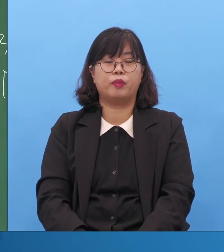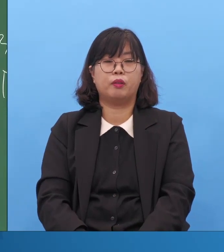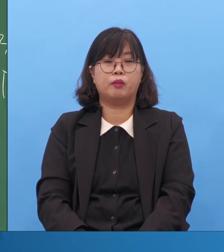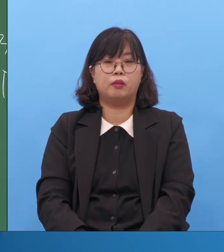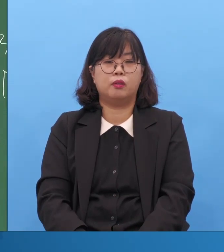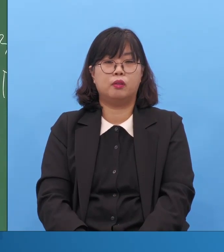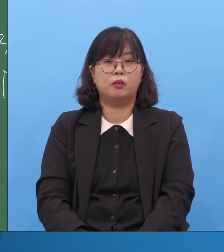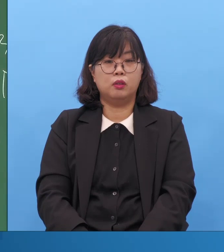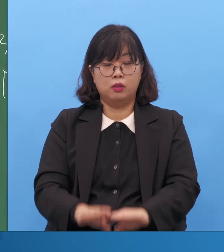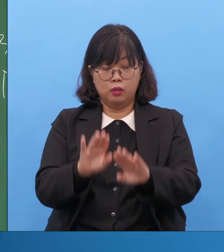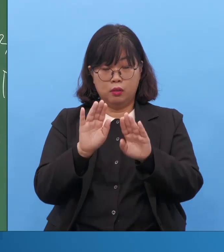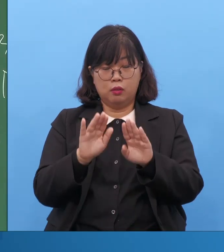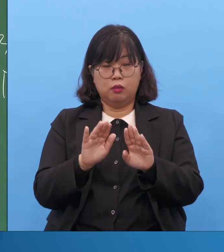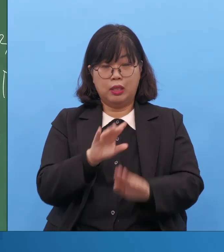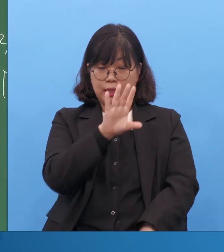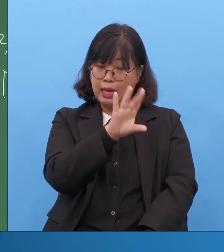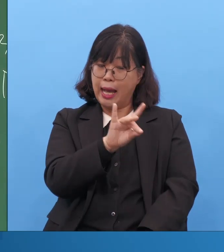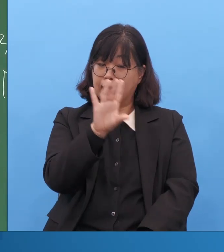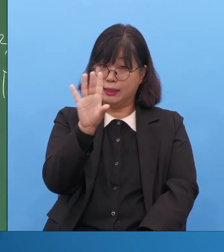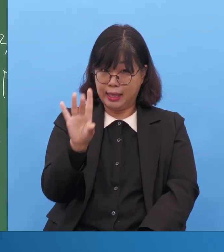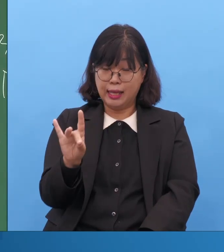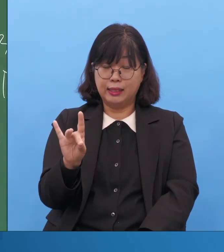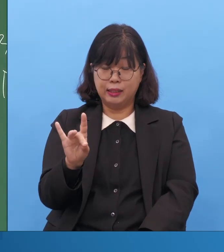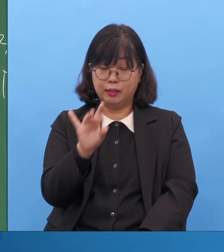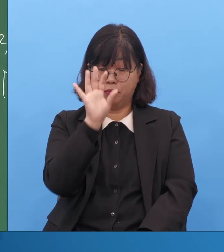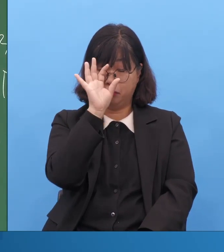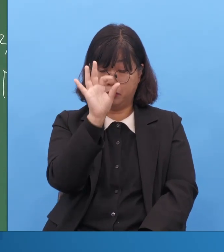싸우는 집이 있어요. 싸울 수밖에 없는 상황이 왔겠죠.